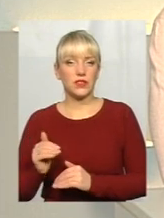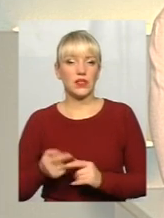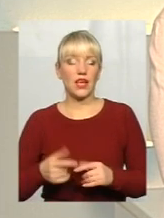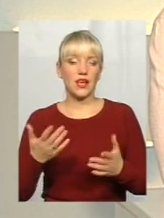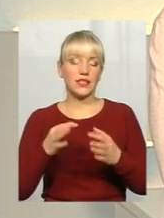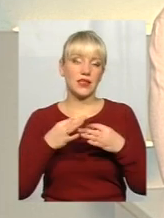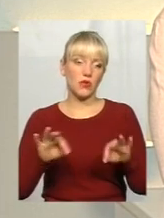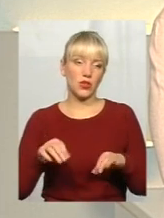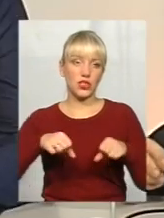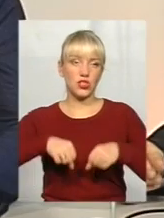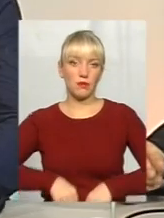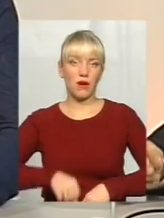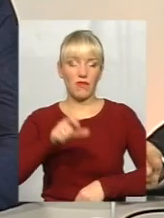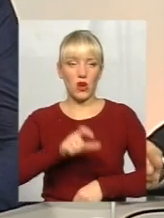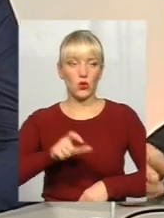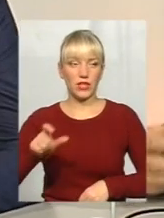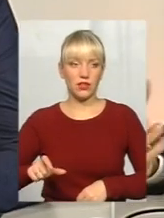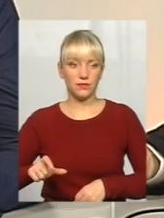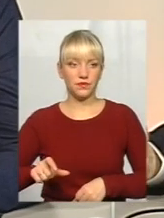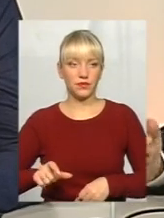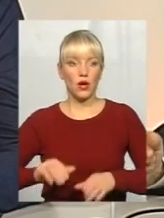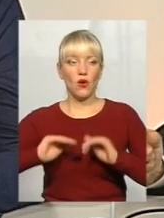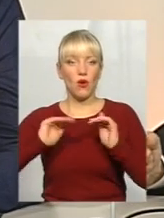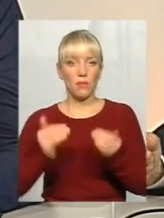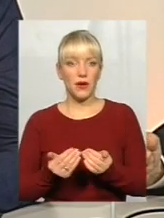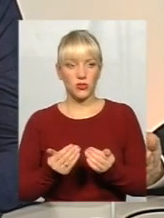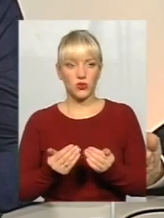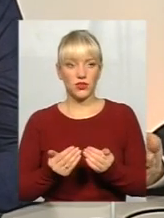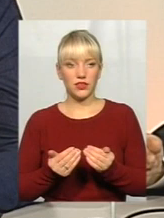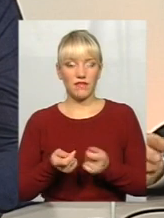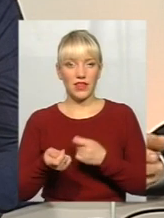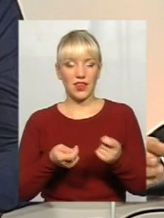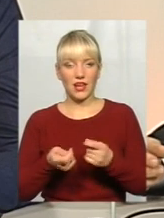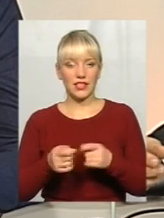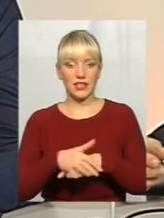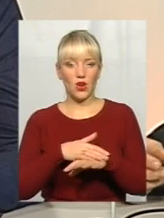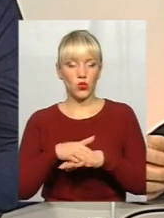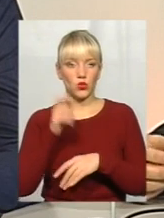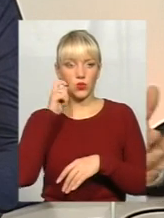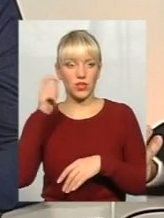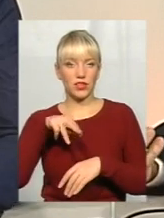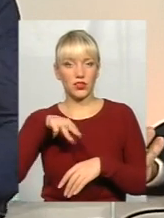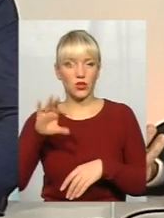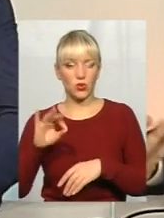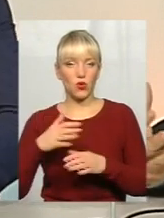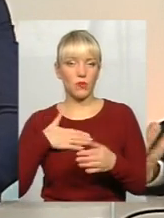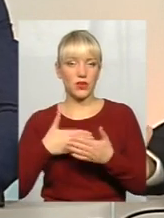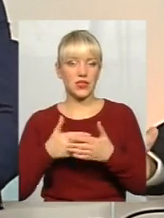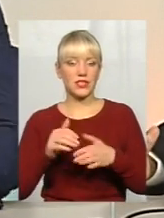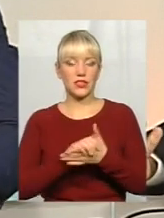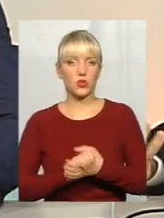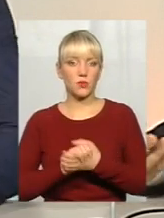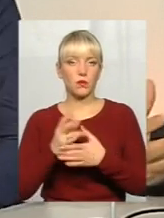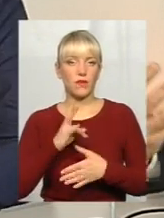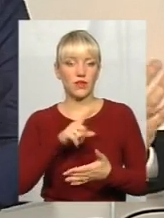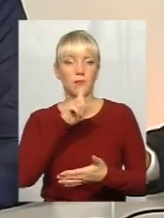демократичні права людей, так? От, обмежується влада народу в країні, то громадянське суспільство повинно ставити